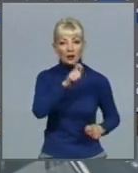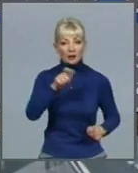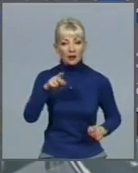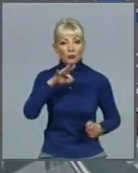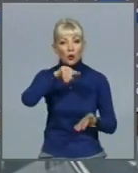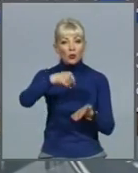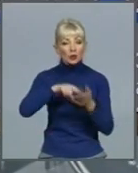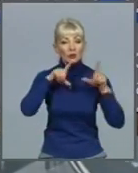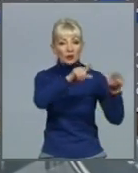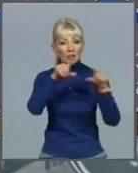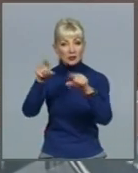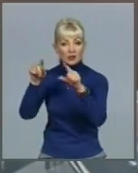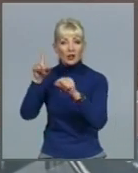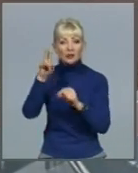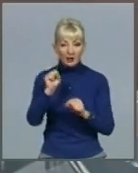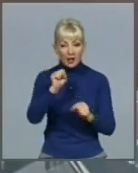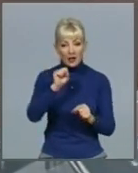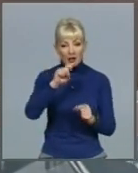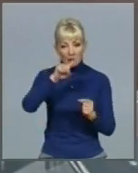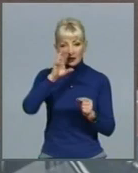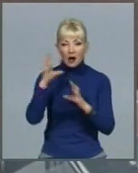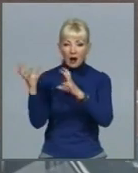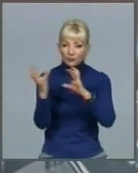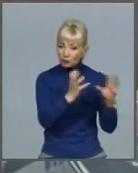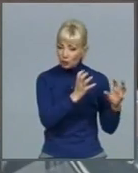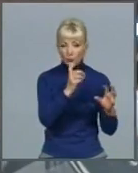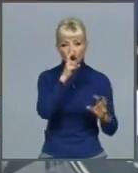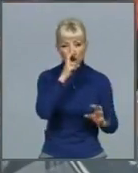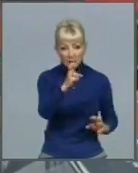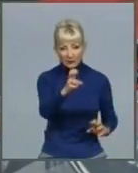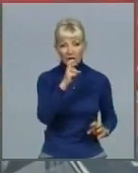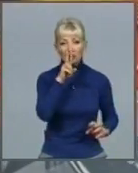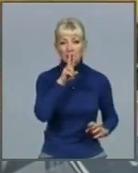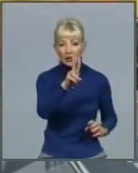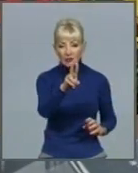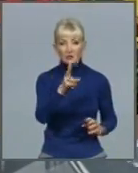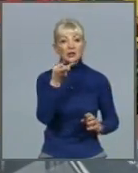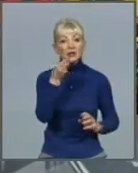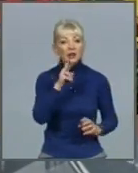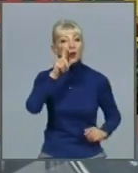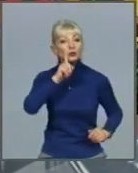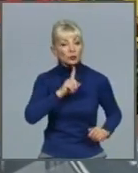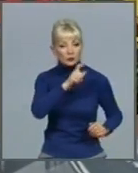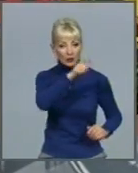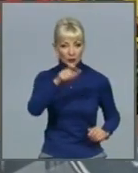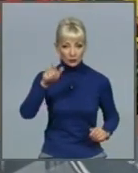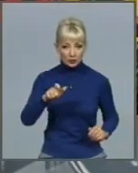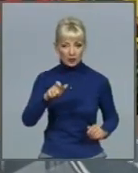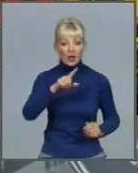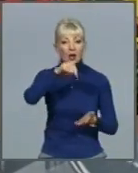на наземному транспорті. Маршрути деяких трамваєв та тролейбусів для зручності пасажирів муніципалітет